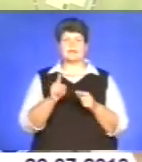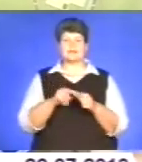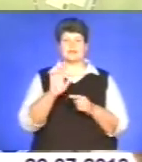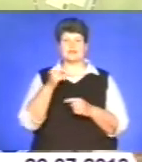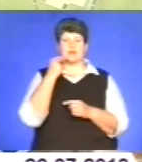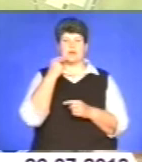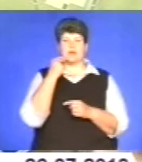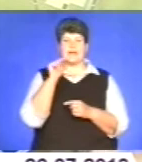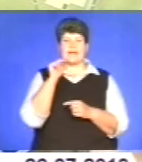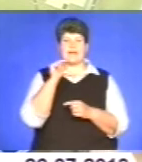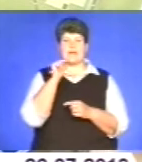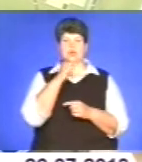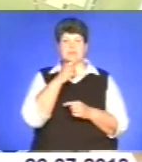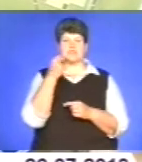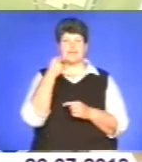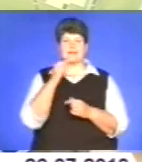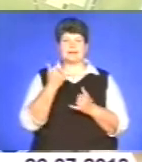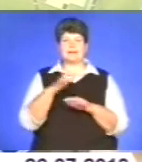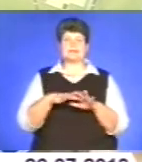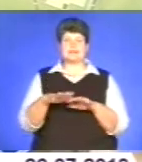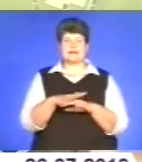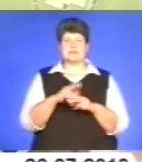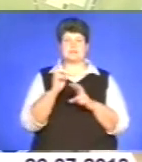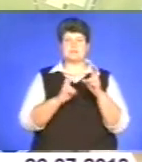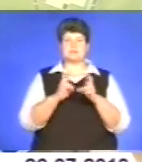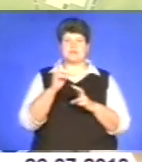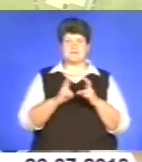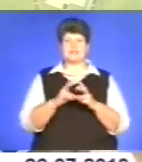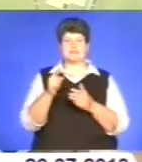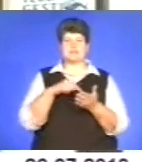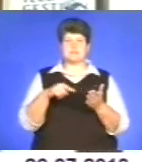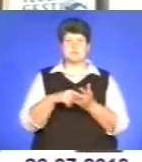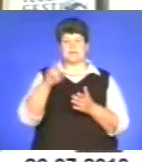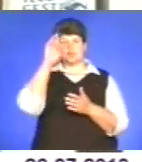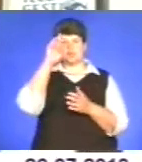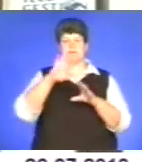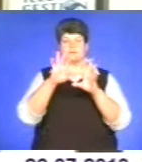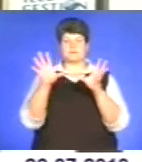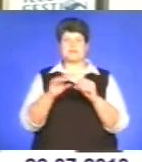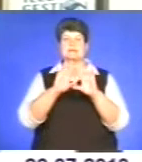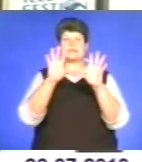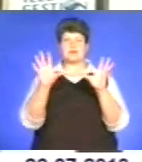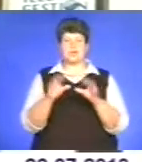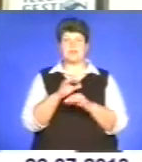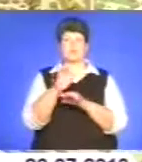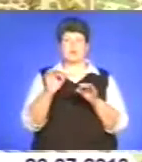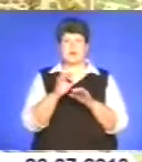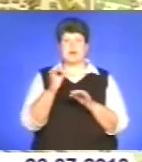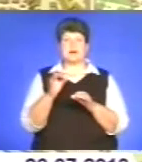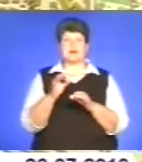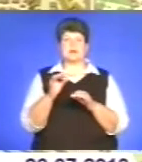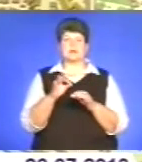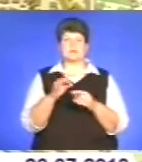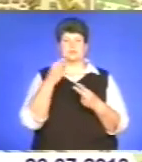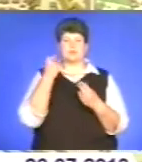ефект і для населення, і для підприємств «Теплокоменерго», для міста і для держави в цілому. Загалом на проєктах місто оновлене за найкращими